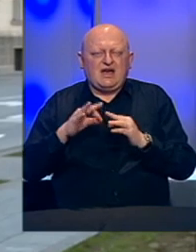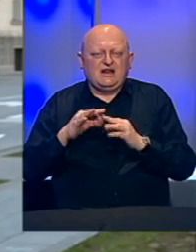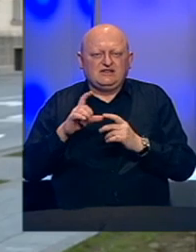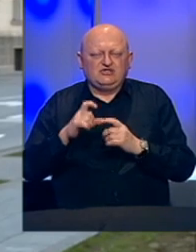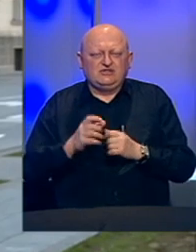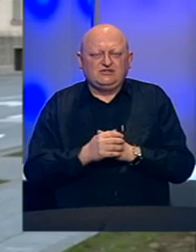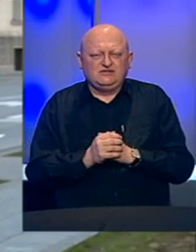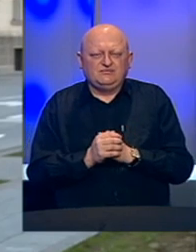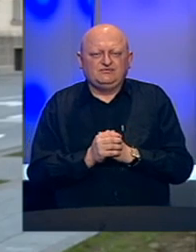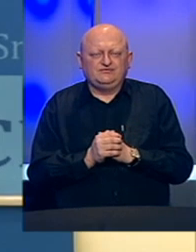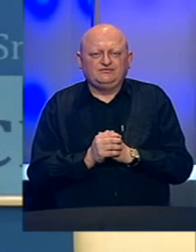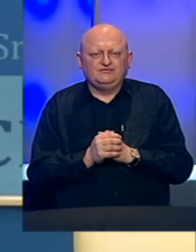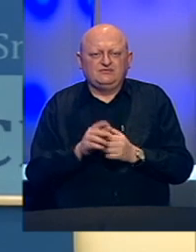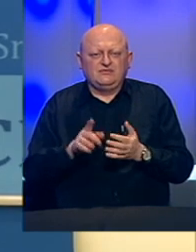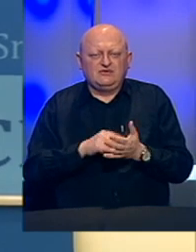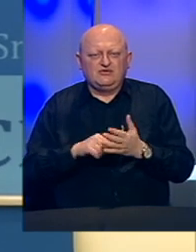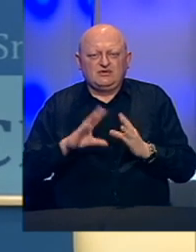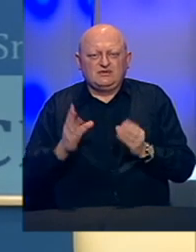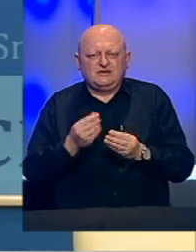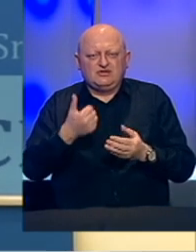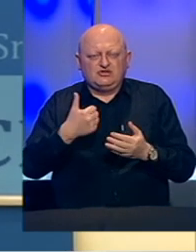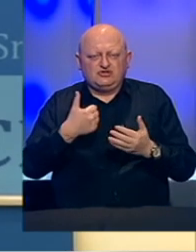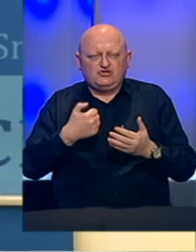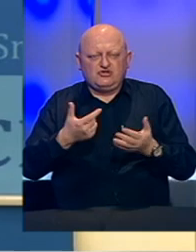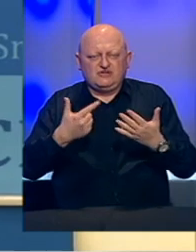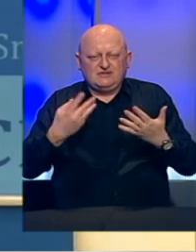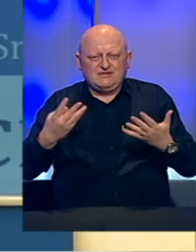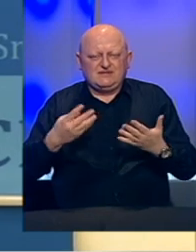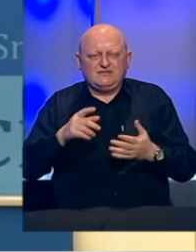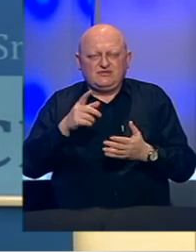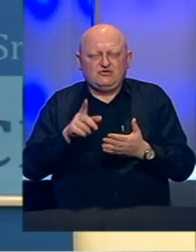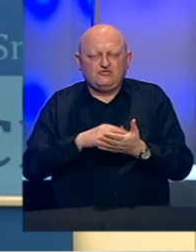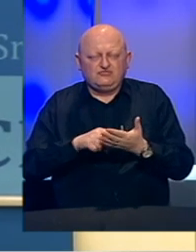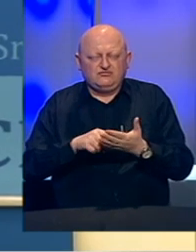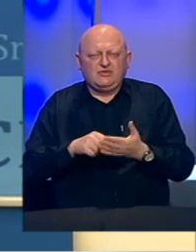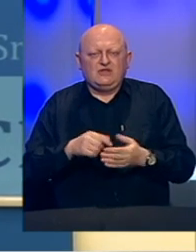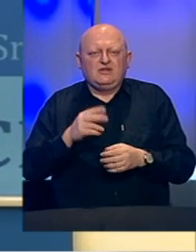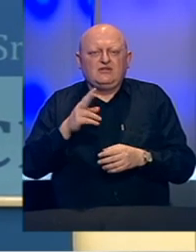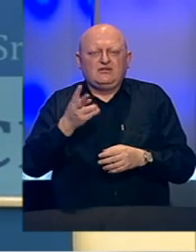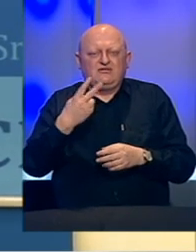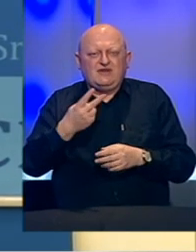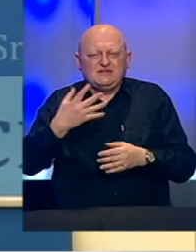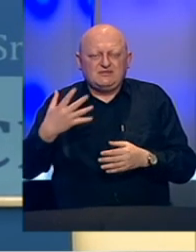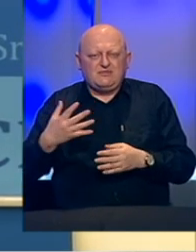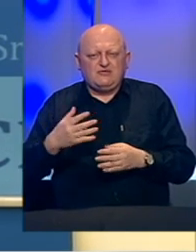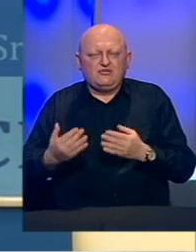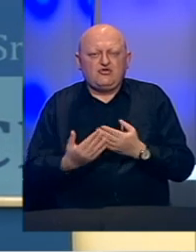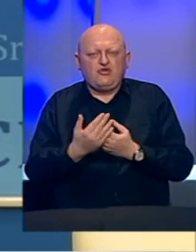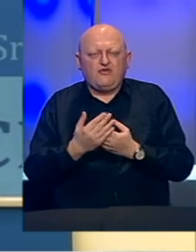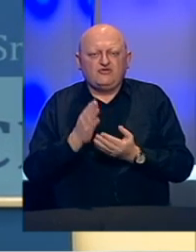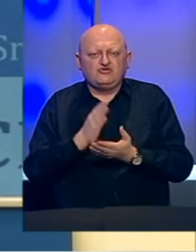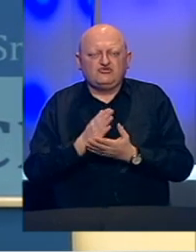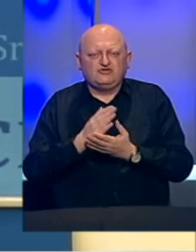Šeranića. Testirano je ukupno 179 uzoraka, od kojih je 25 novih